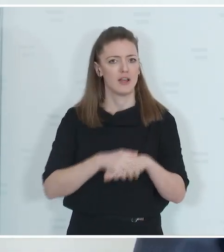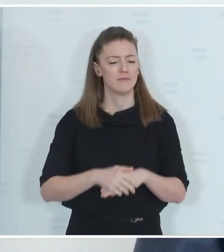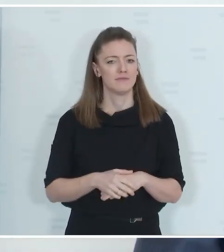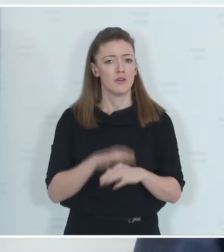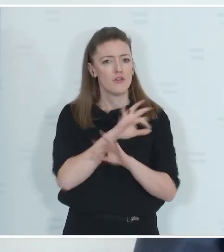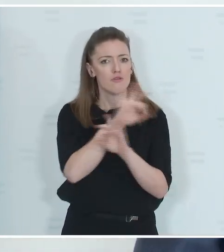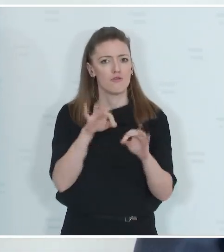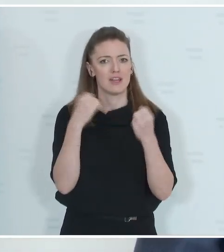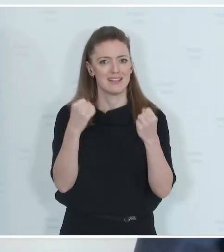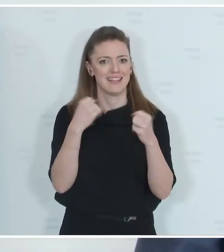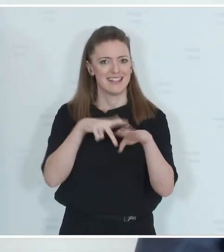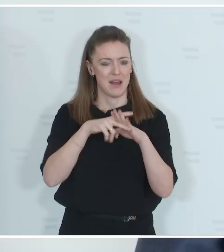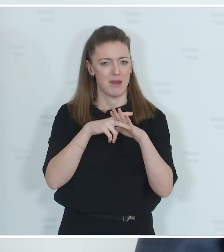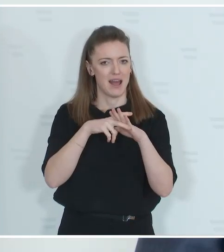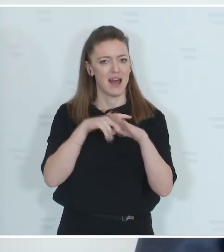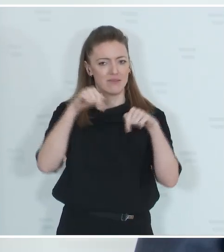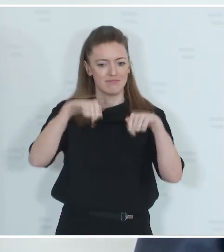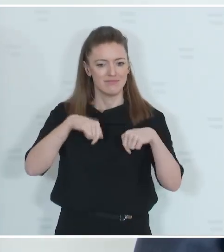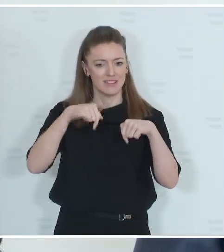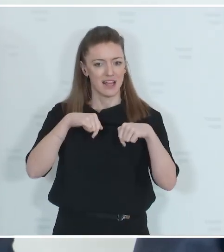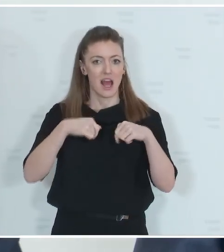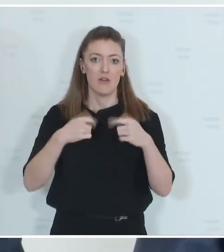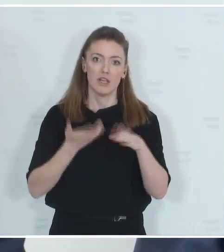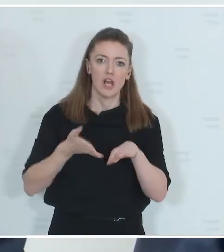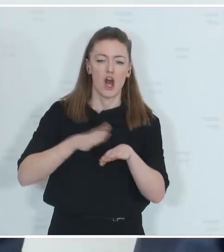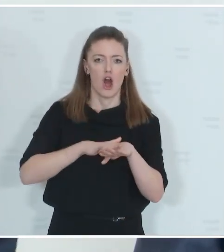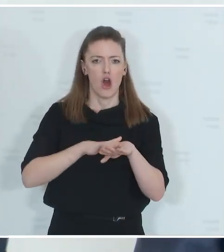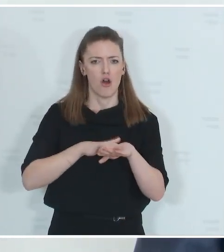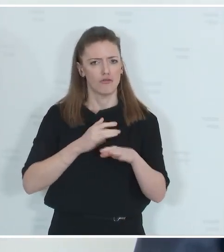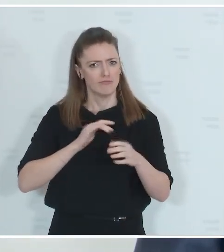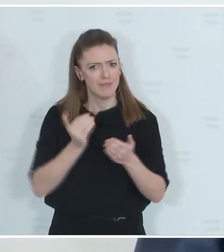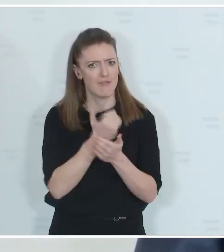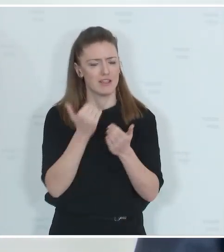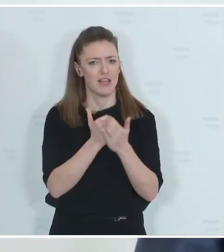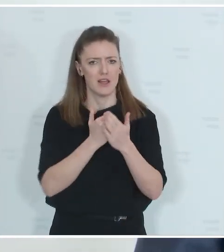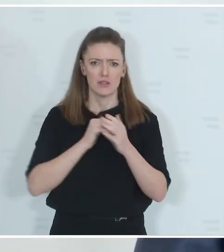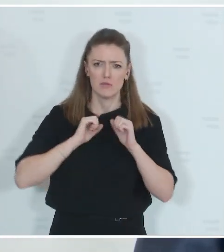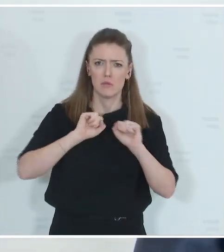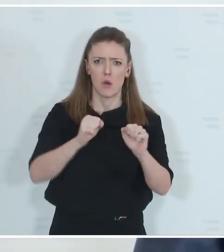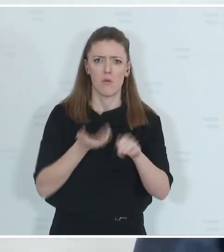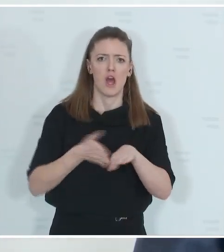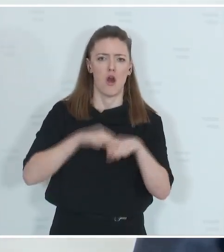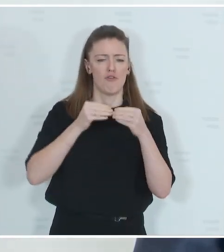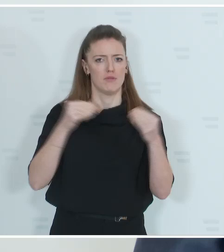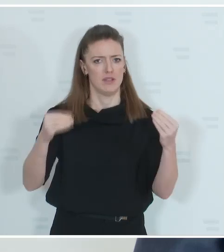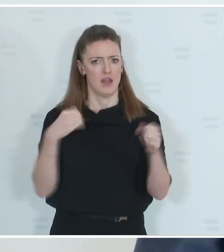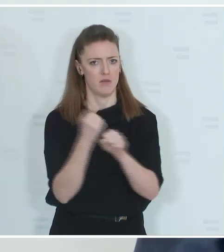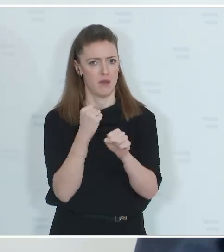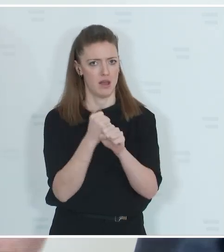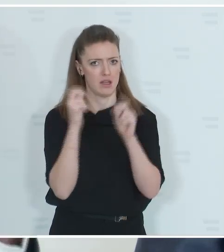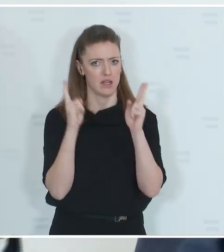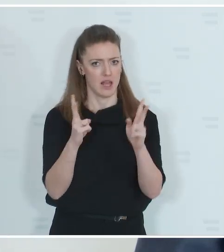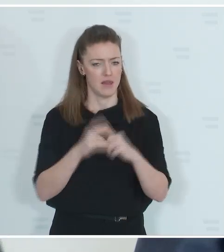unseren Sicherheitsapparat, ihn noch schlagkräftiger, noch effizienter, noch moderner zu machen.